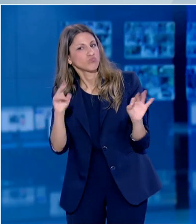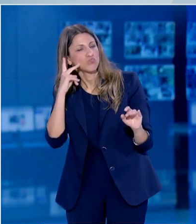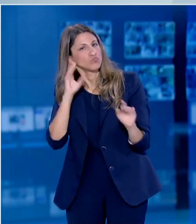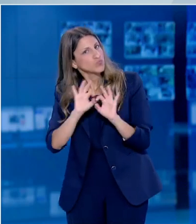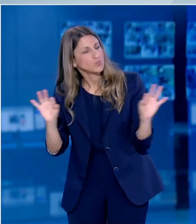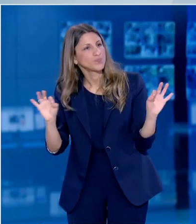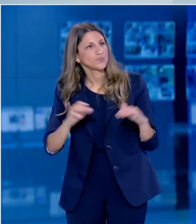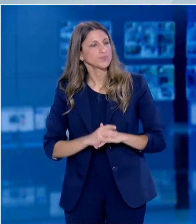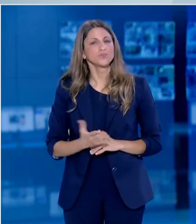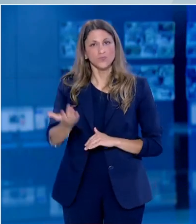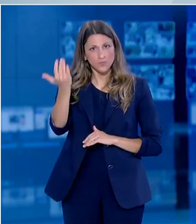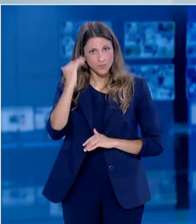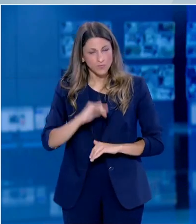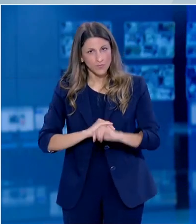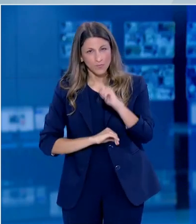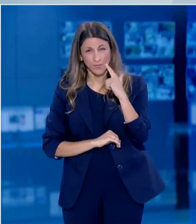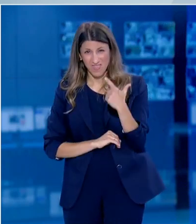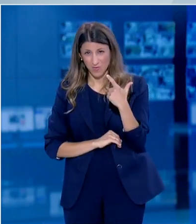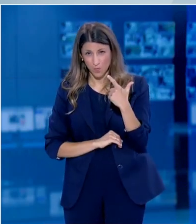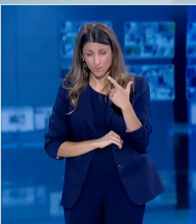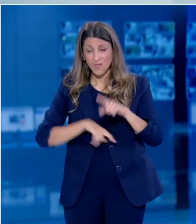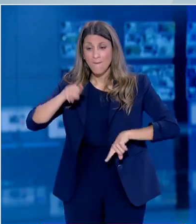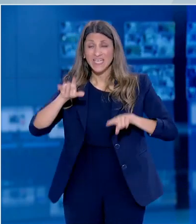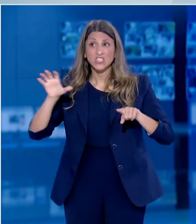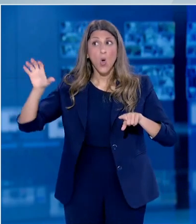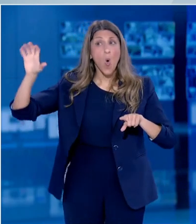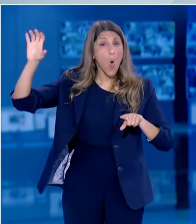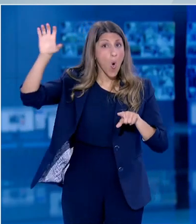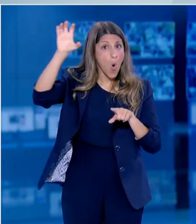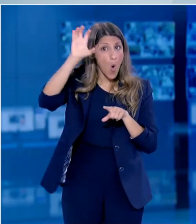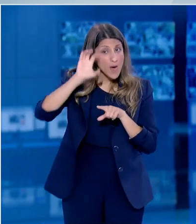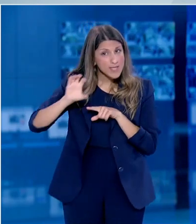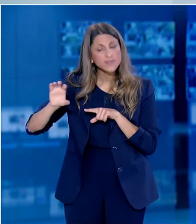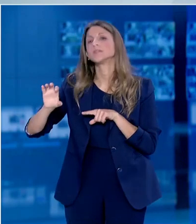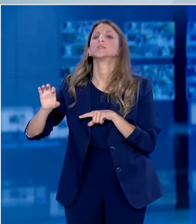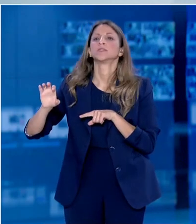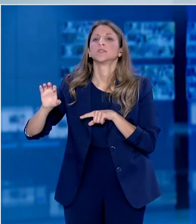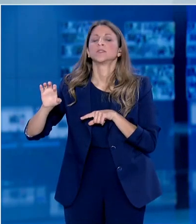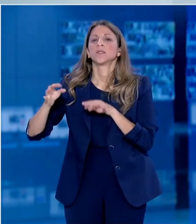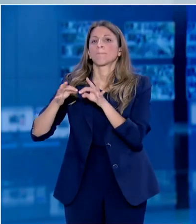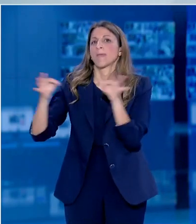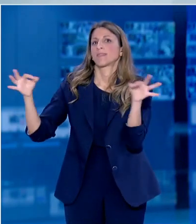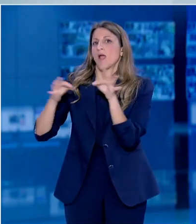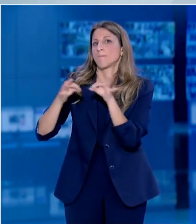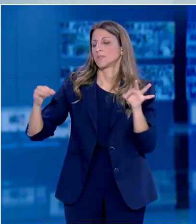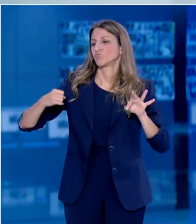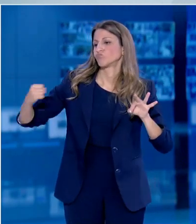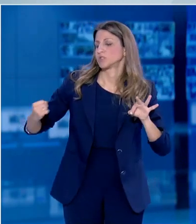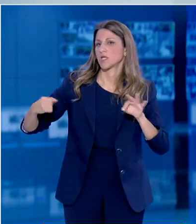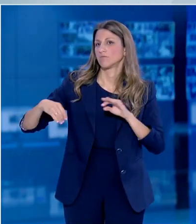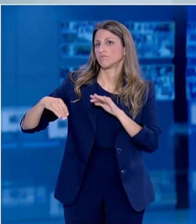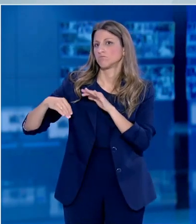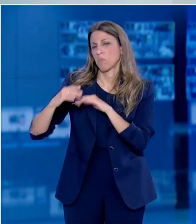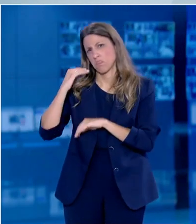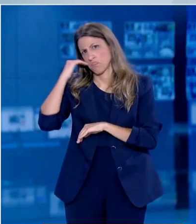Δεύτερον το ότι τήρησαν κάποιες χώρες περισσότερο από εμάς σε ποσοστό τα μέτρα της πειθαρχίας δεν